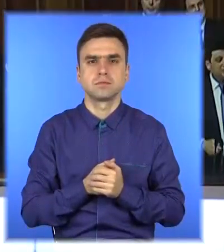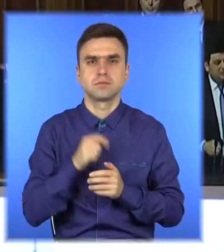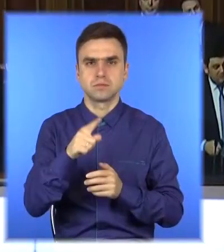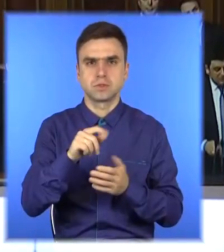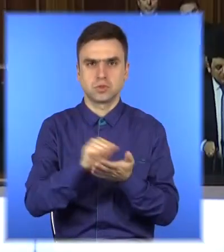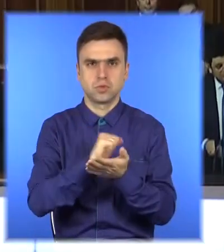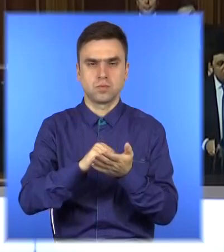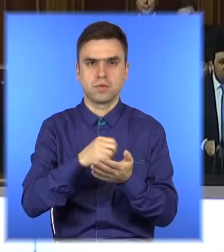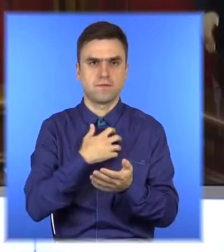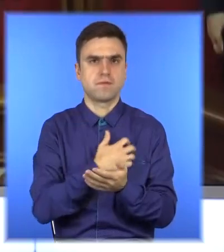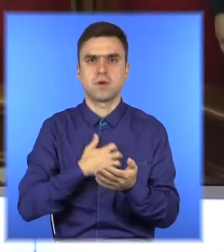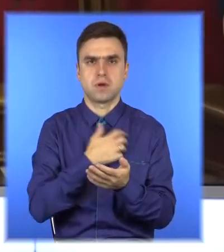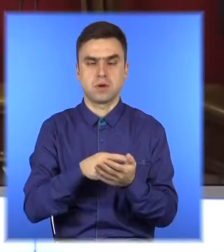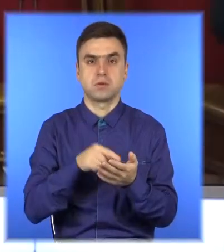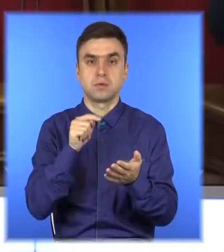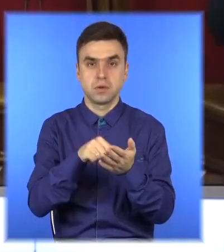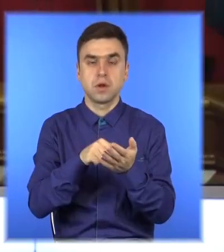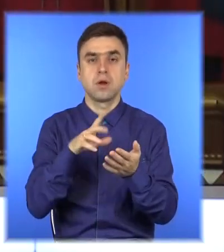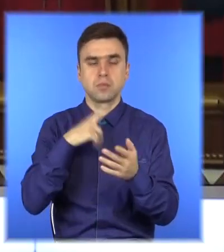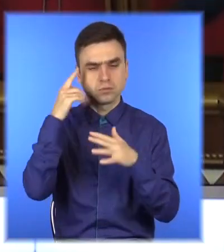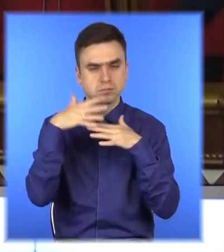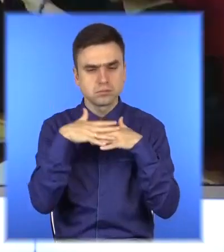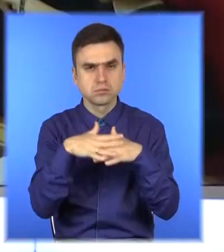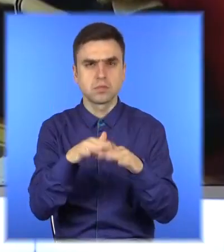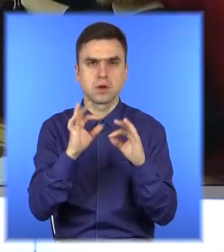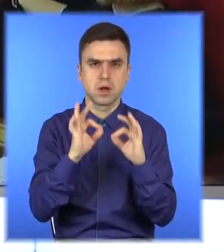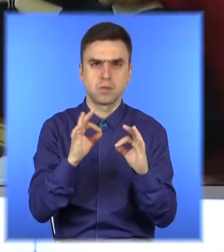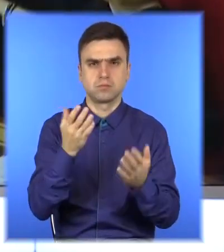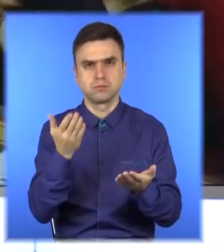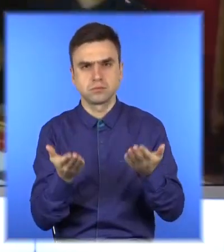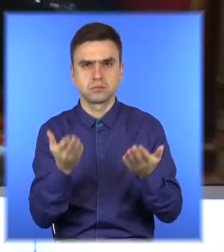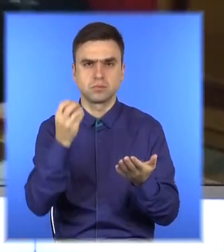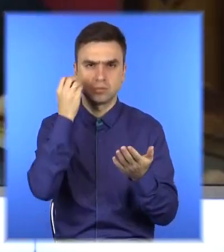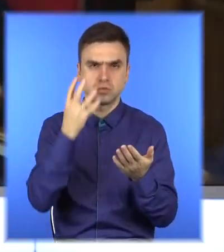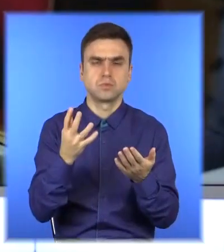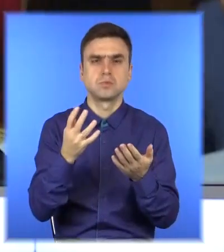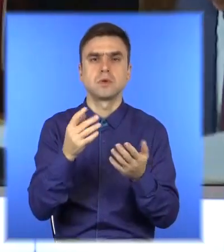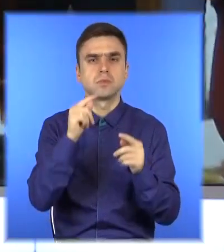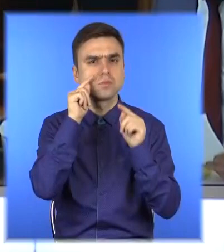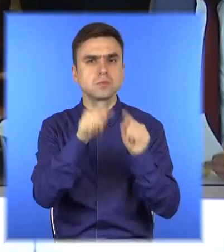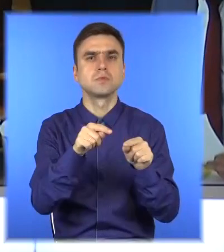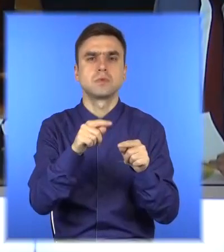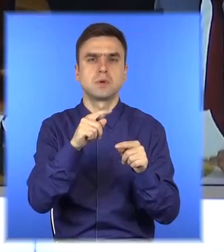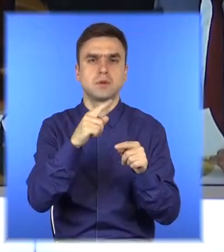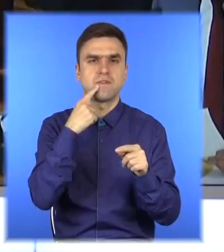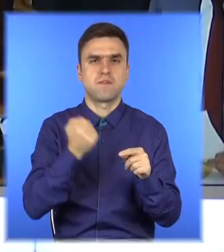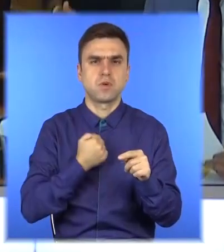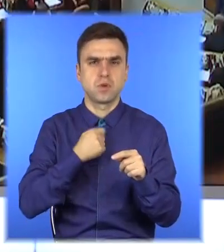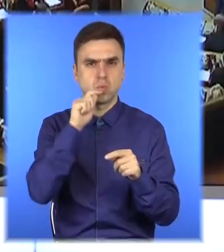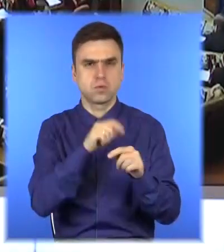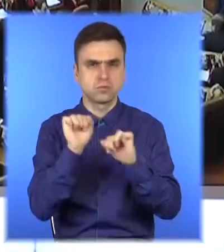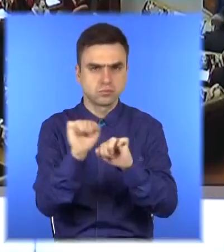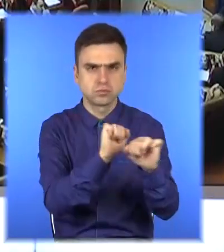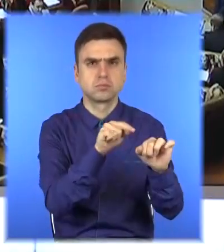країни називають «звалансованим та виваженим», спрямованим на зміцнення обороноздатності та на посилення контролю